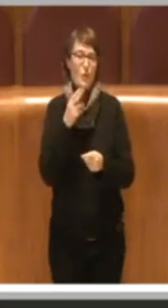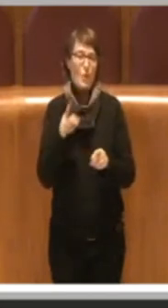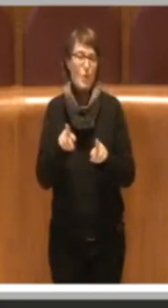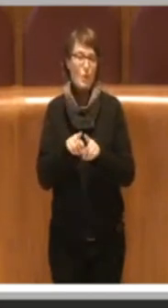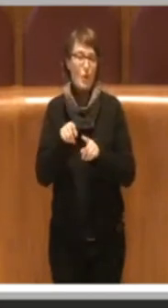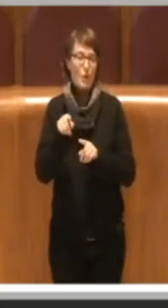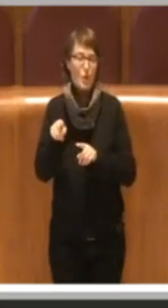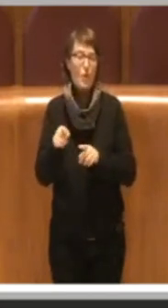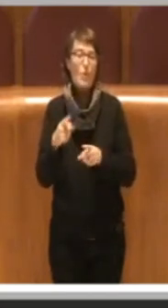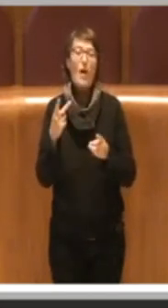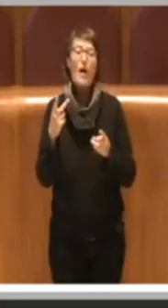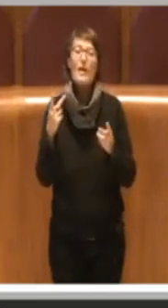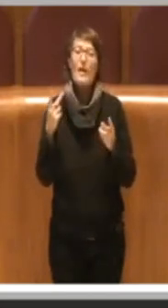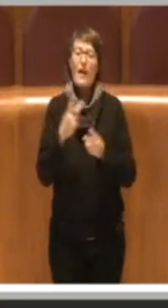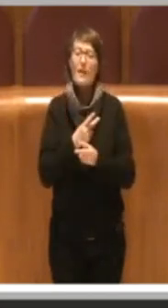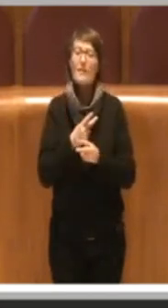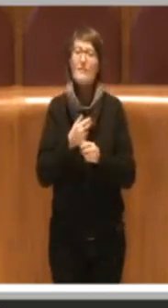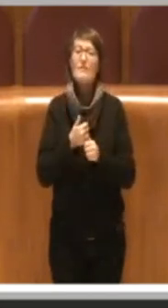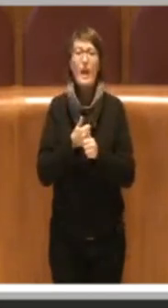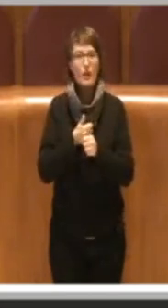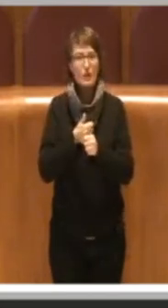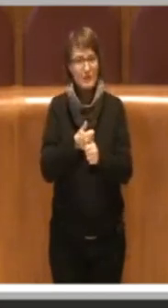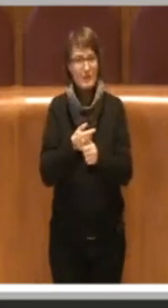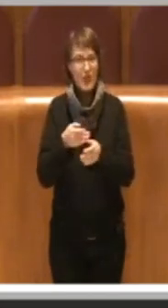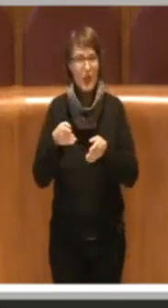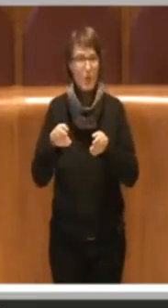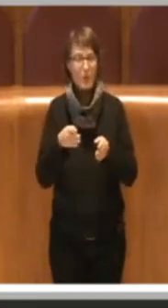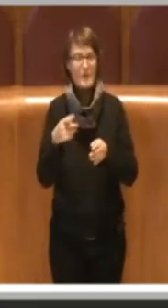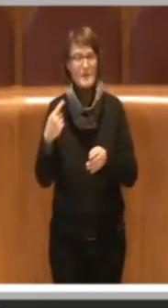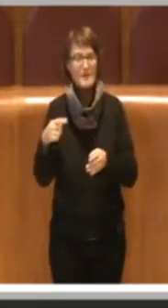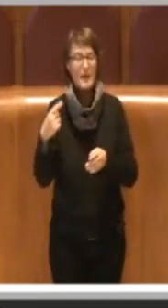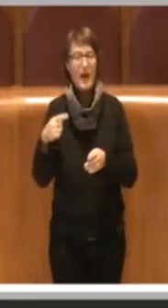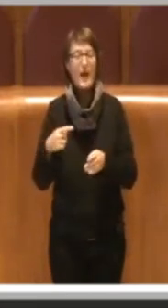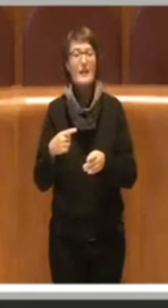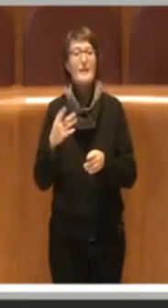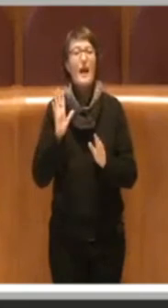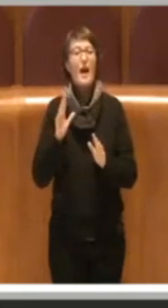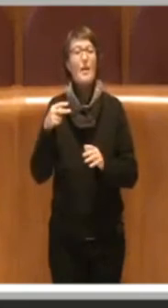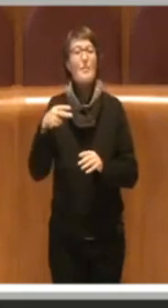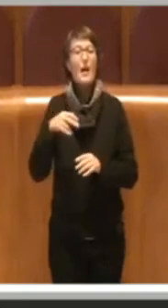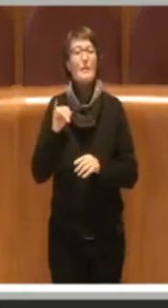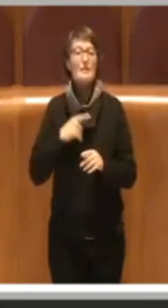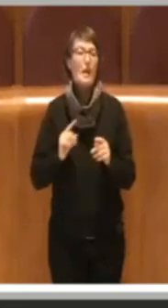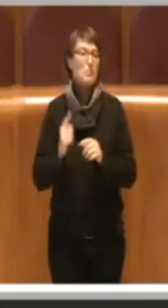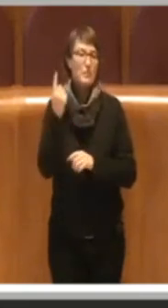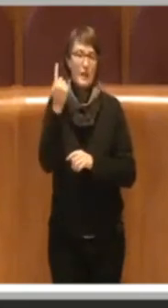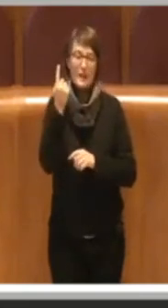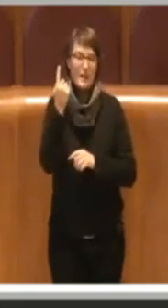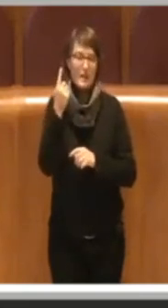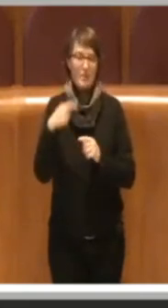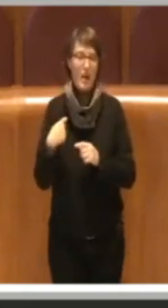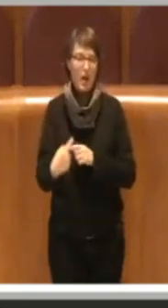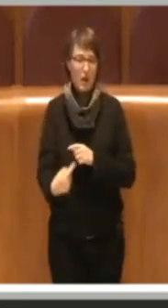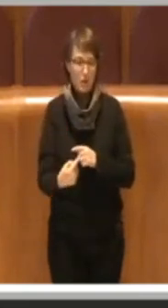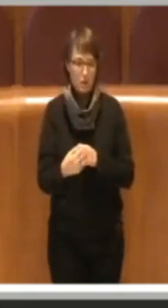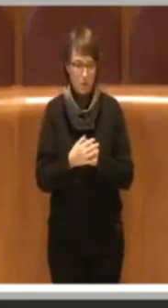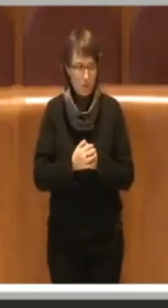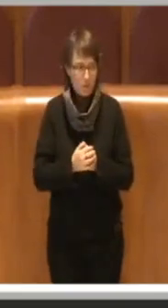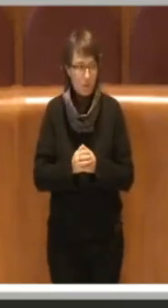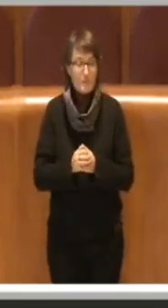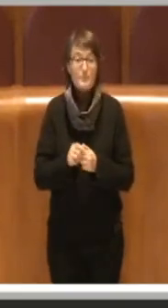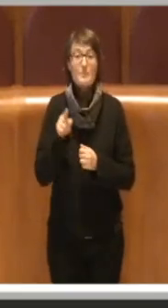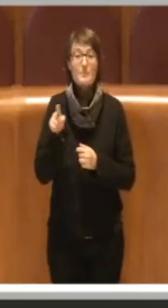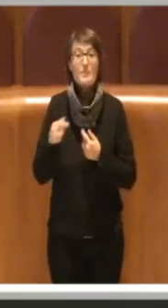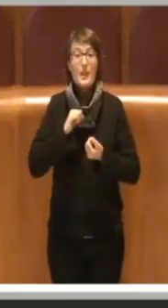mai né superato e né uguagliato. La sua lotta in favore del rispetto per l'uguaglianza sostanziale